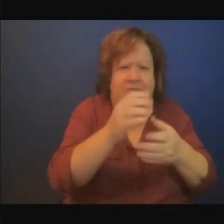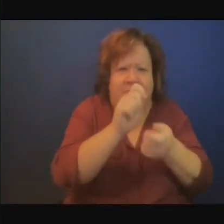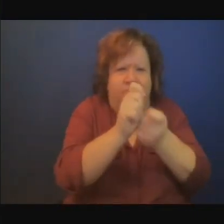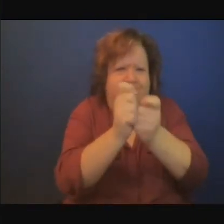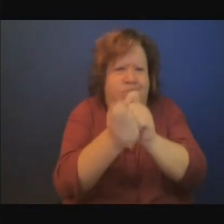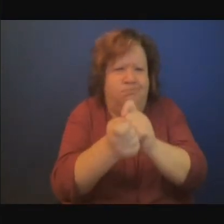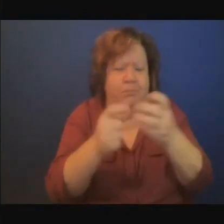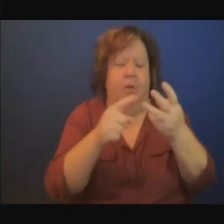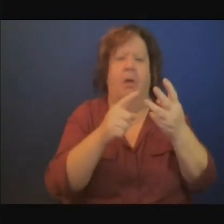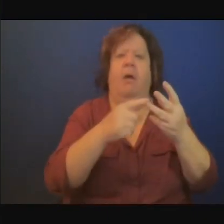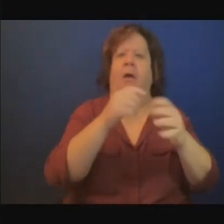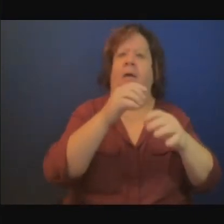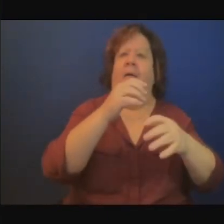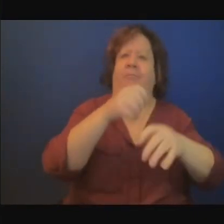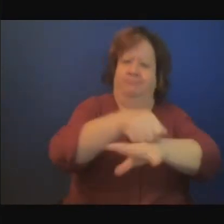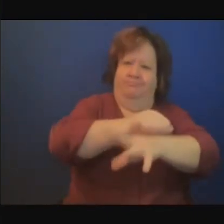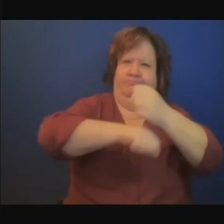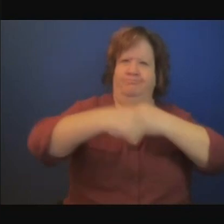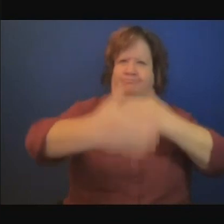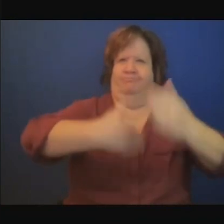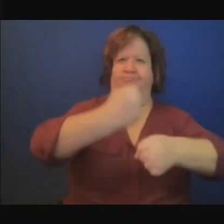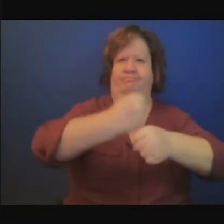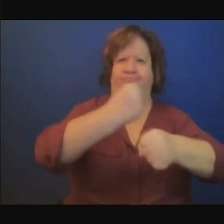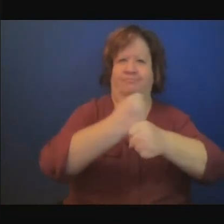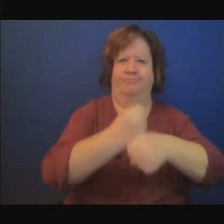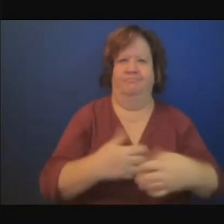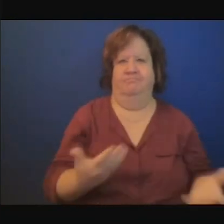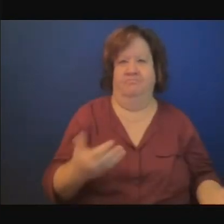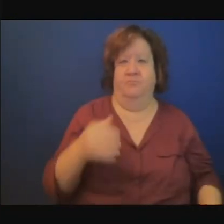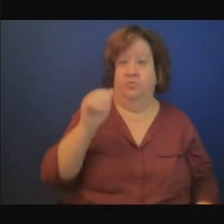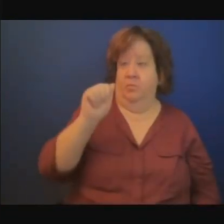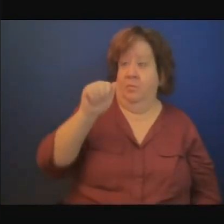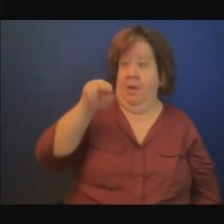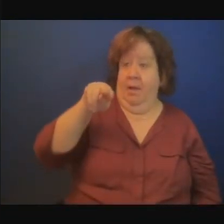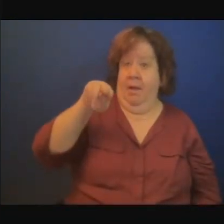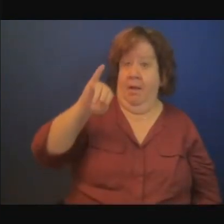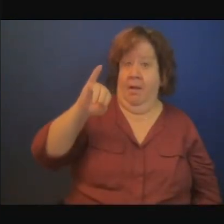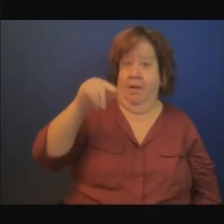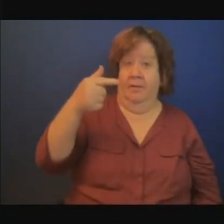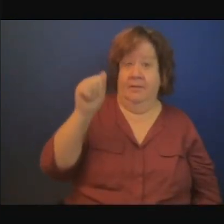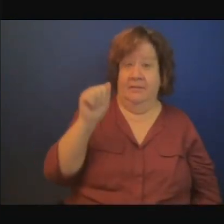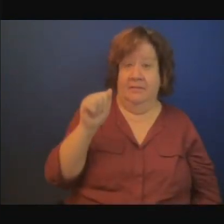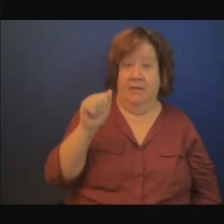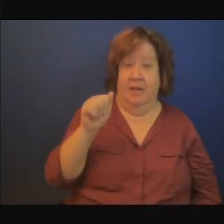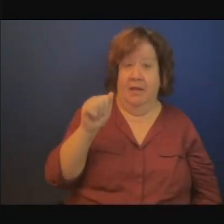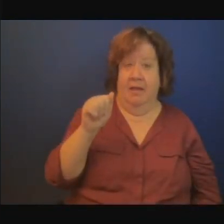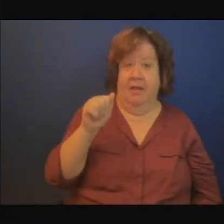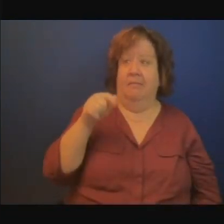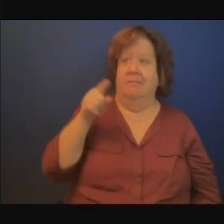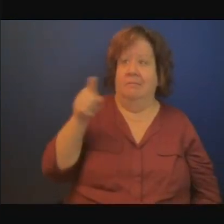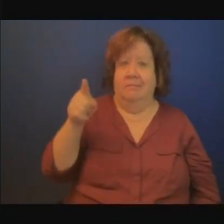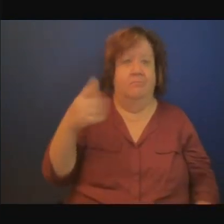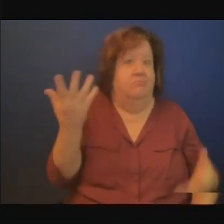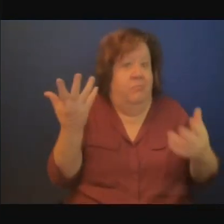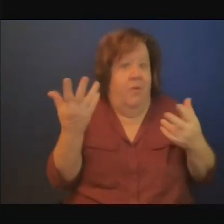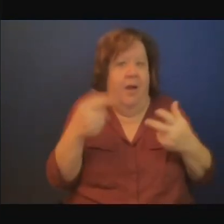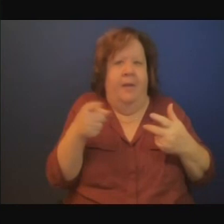de son expérience en termes d'intégration, de développement, d'utilisation des énergies renouvelables. Cody